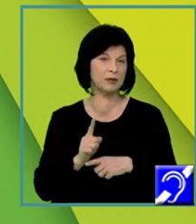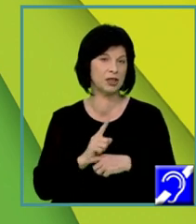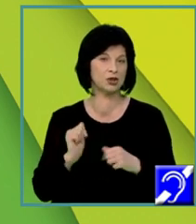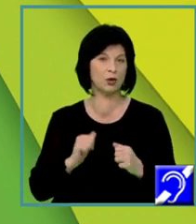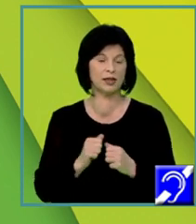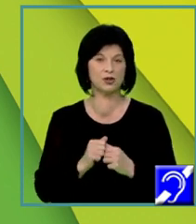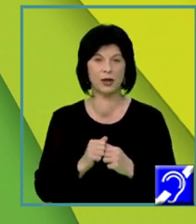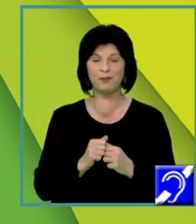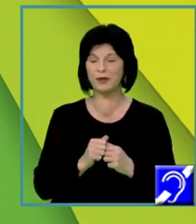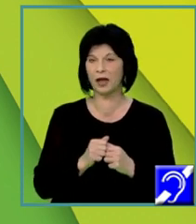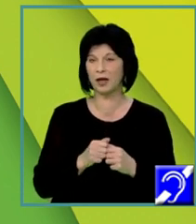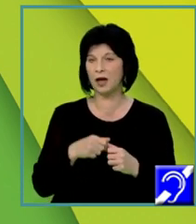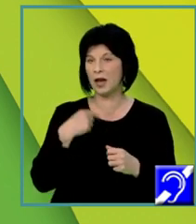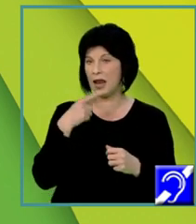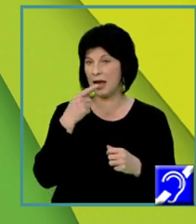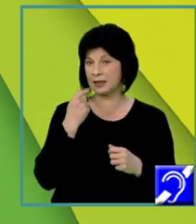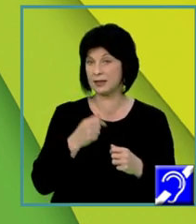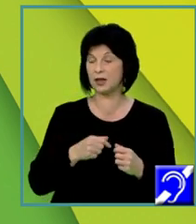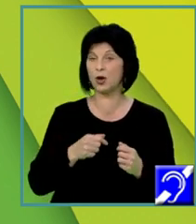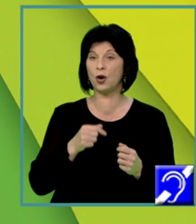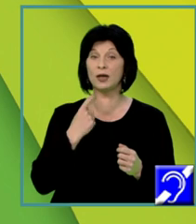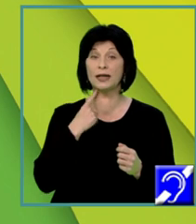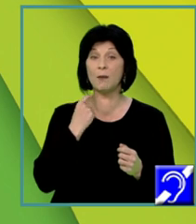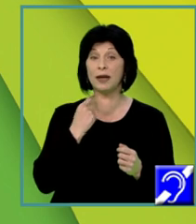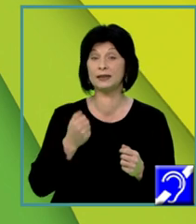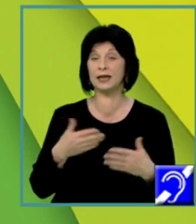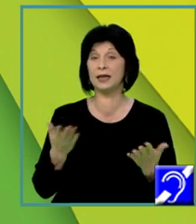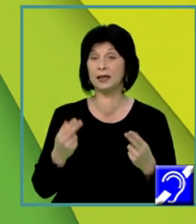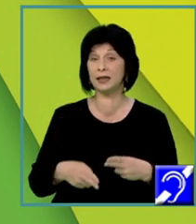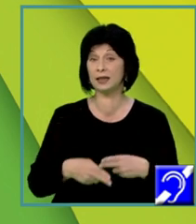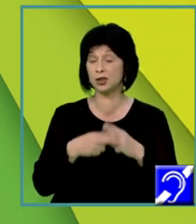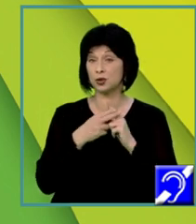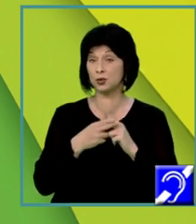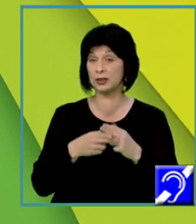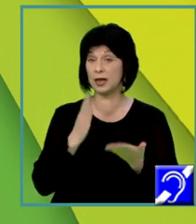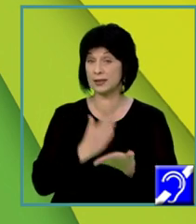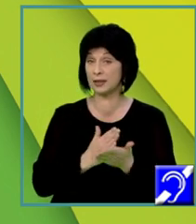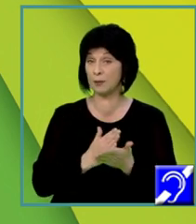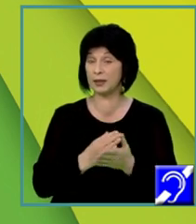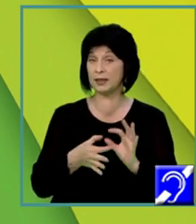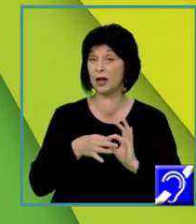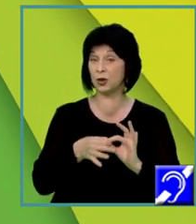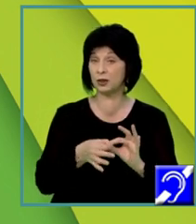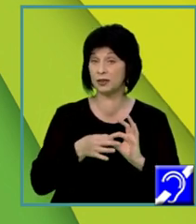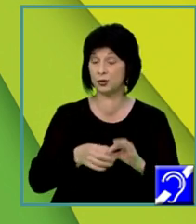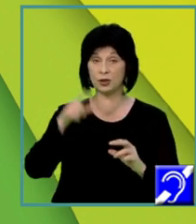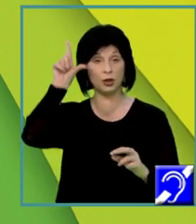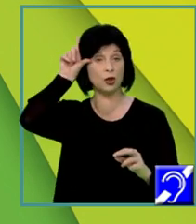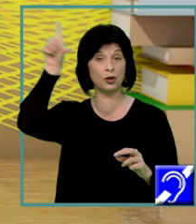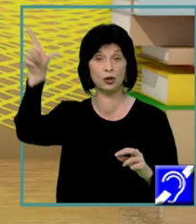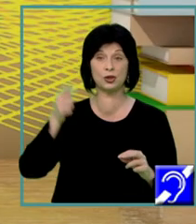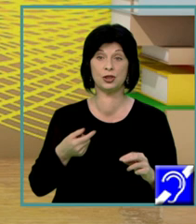mișloacele lexicogramaticale care ajută la stabilirea conexiunilor logice dintre idei. Sunt conector discursivi sau